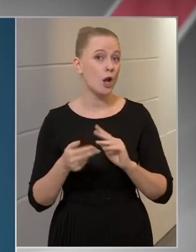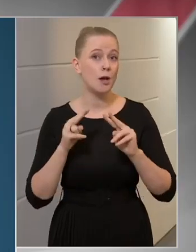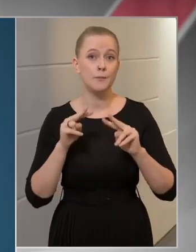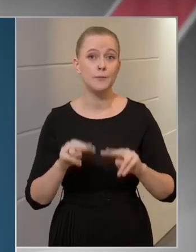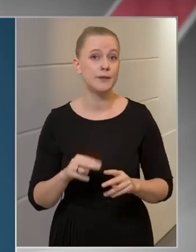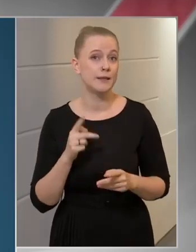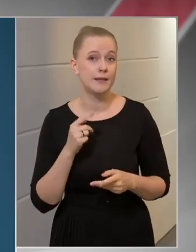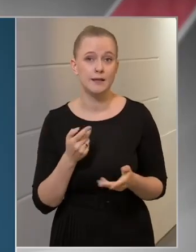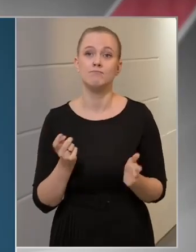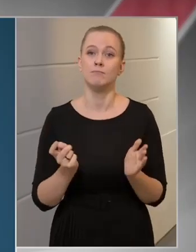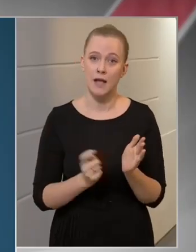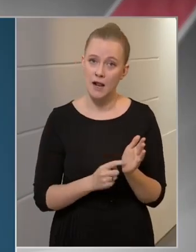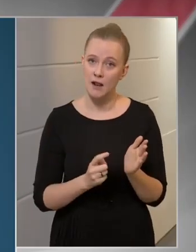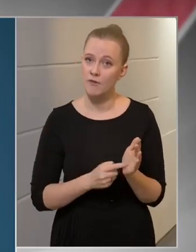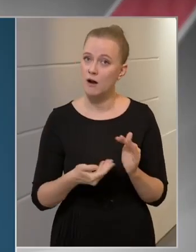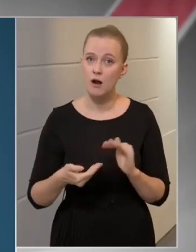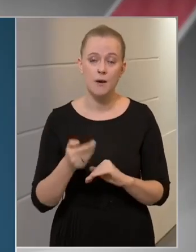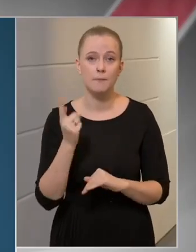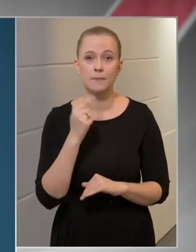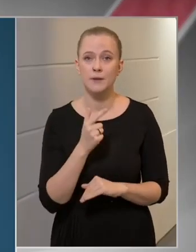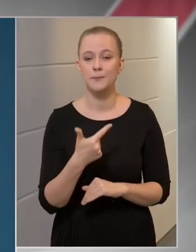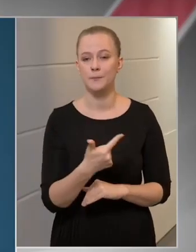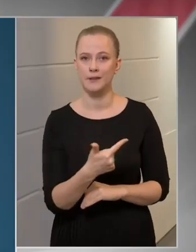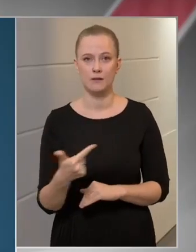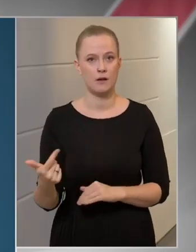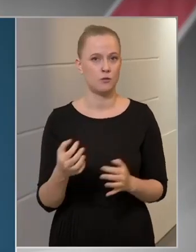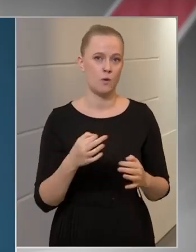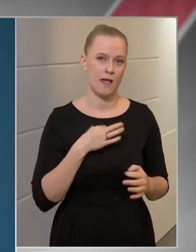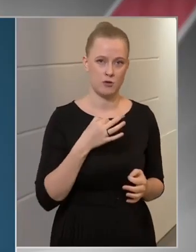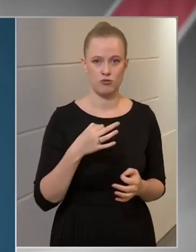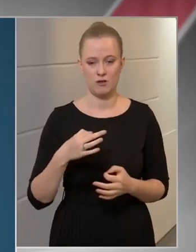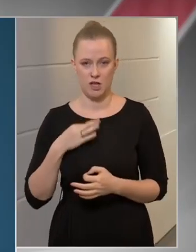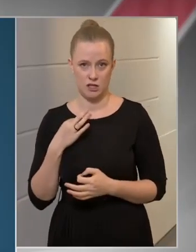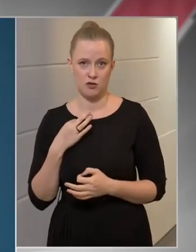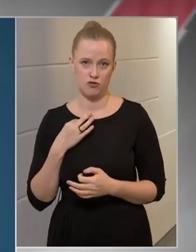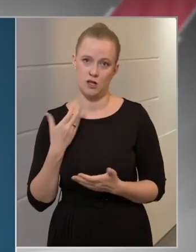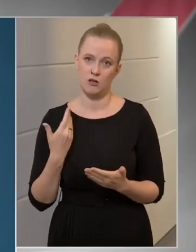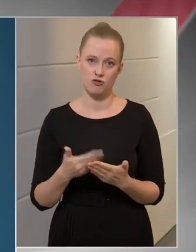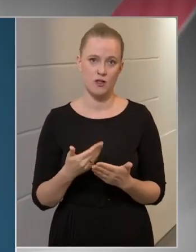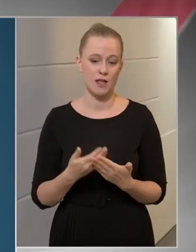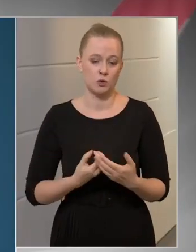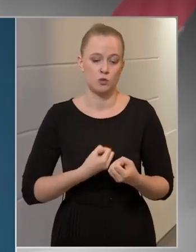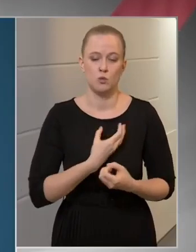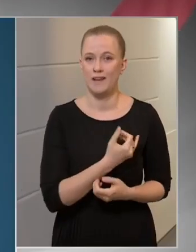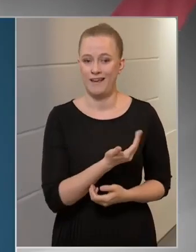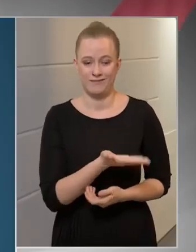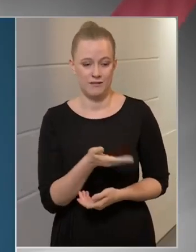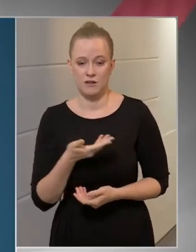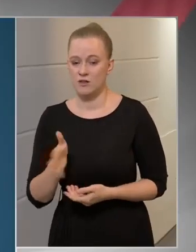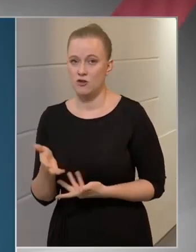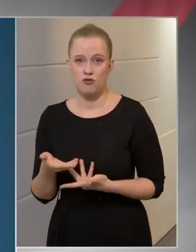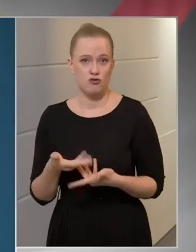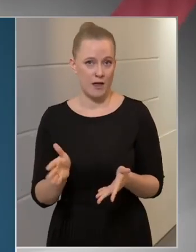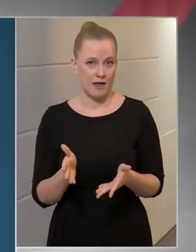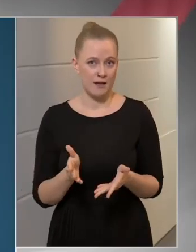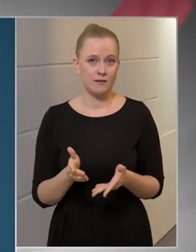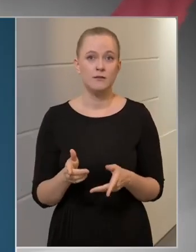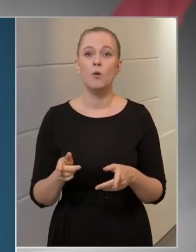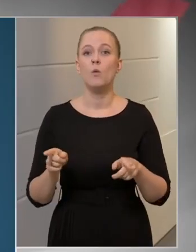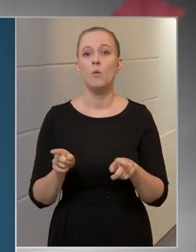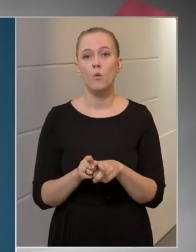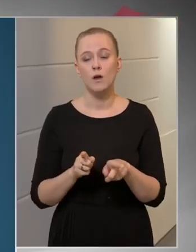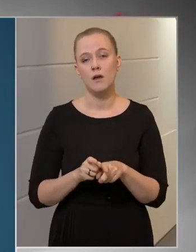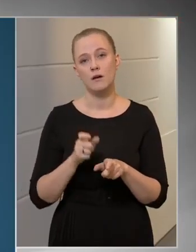és elvárás, hogy mindkettő egészséges legyen, tehát tüneteket nem mutató személy veheti